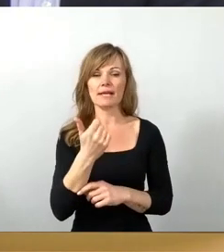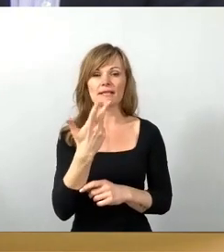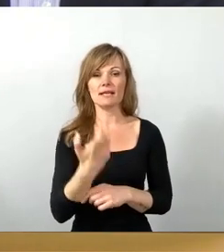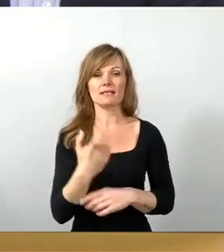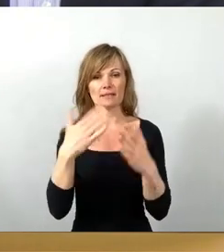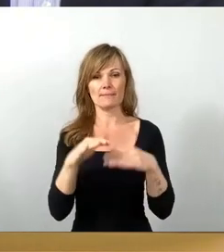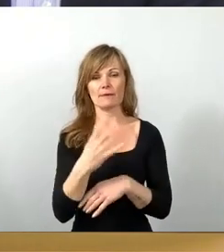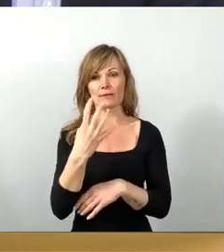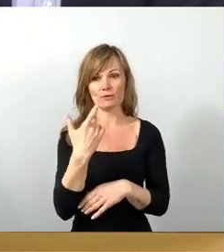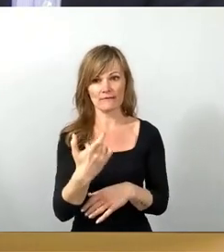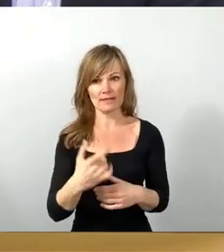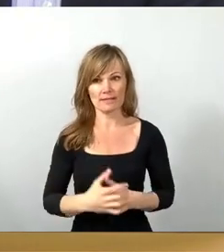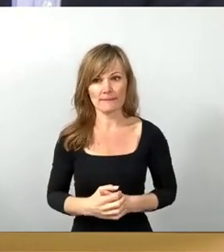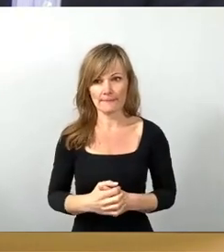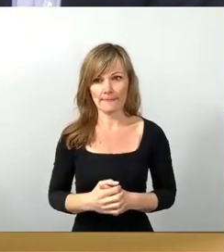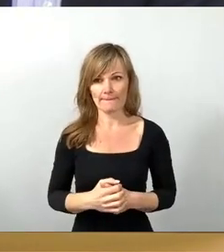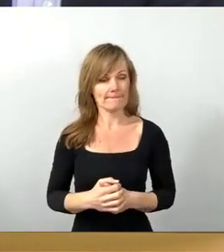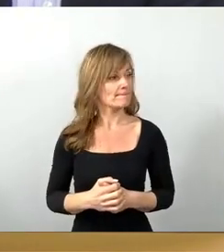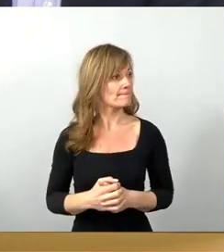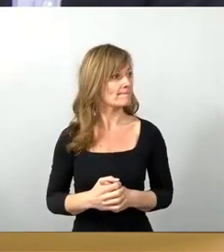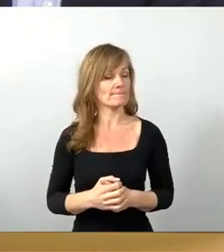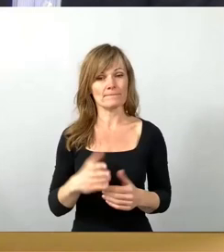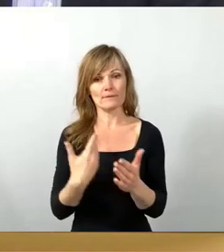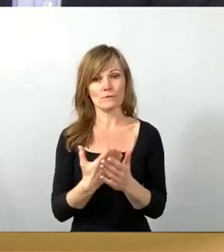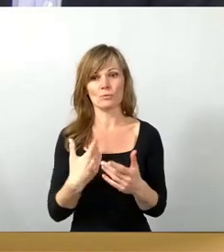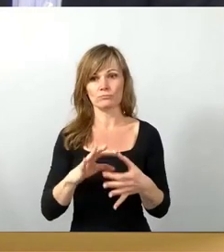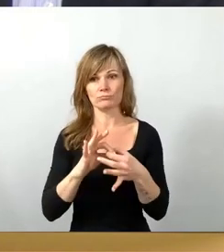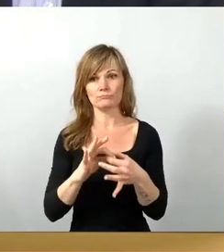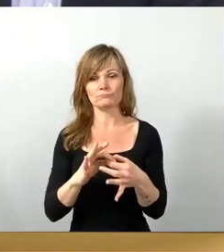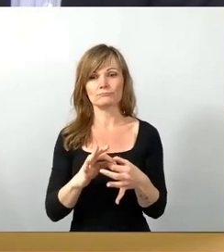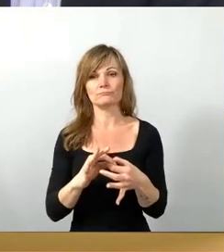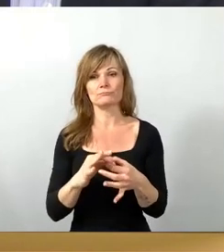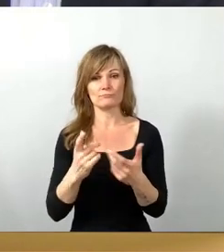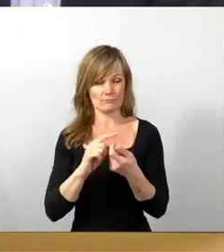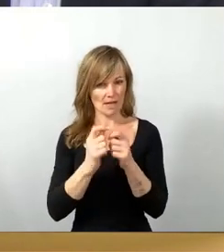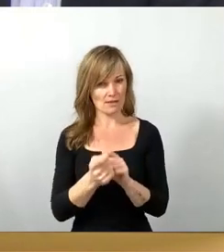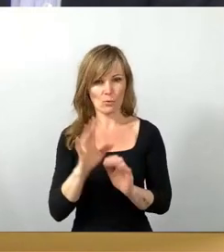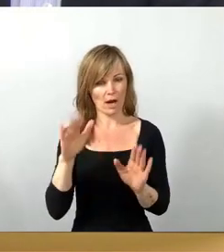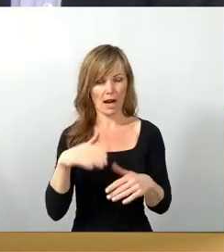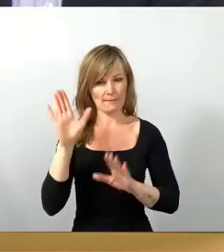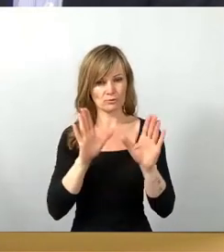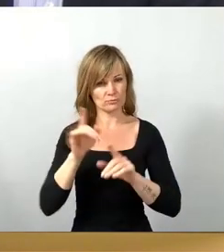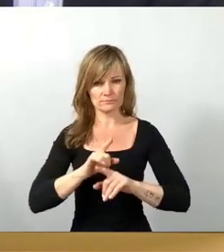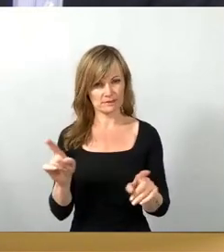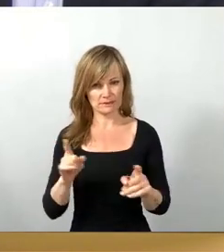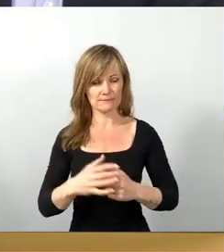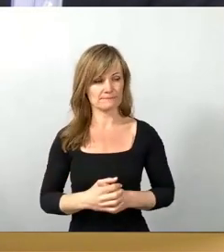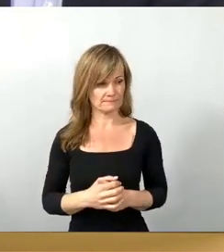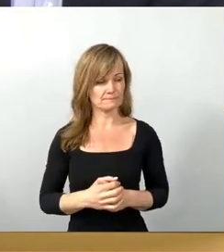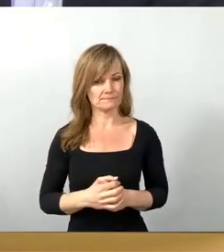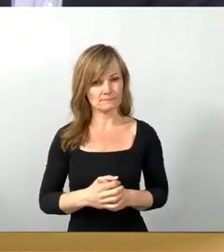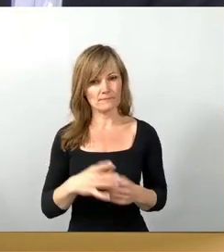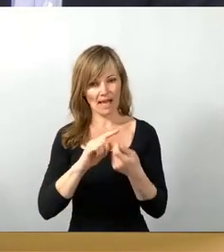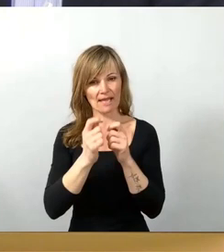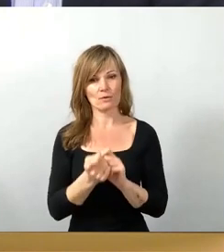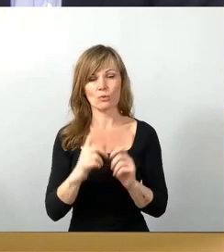eine entsprechende Änderung der Richtlinie vorliegen haben, würde ich jetzt nicht abstimmen lassen. Und ich würde jetzt aber den Änderungsantrag